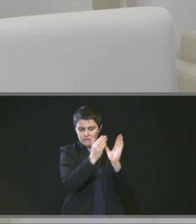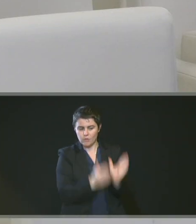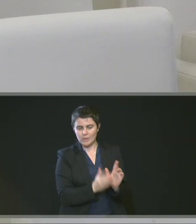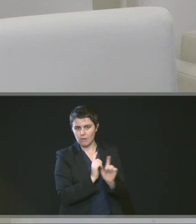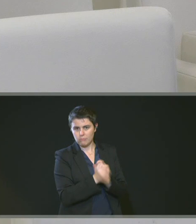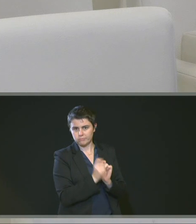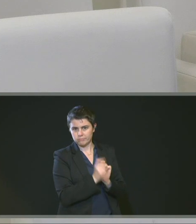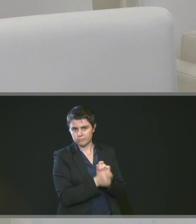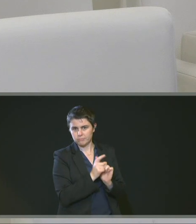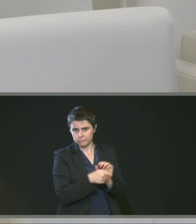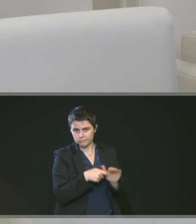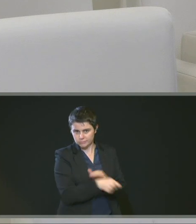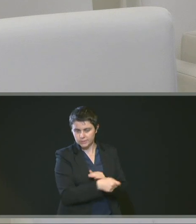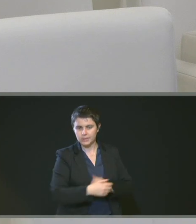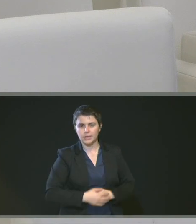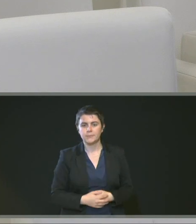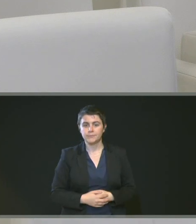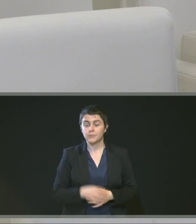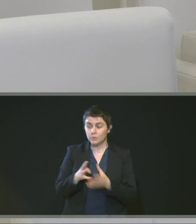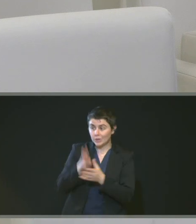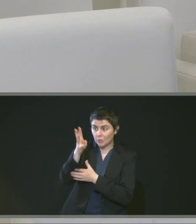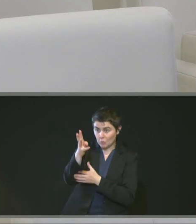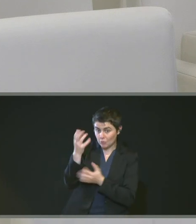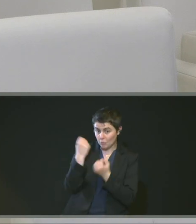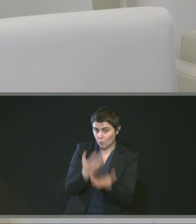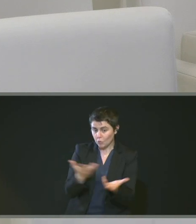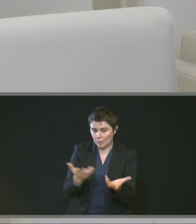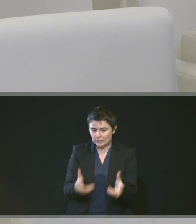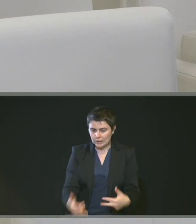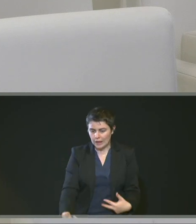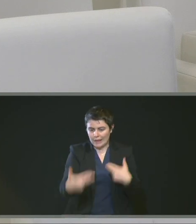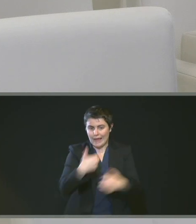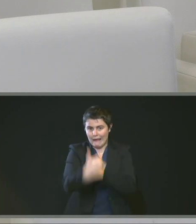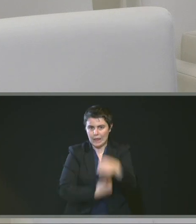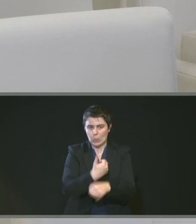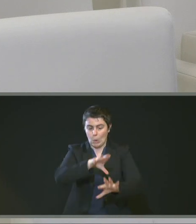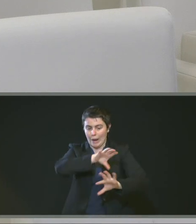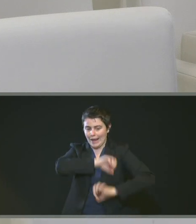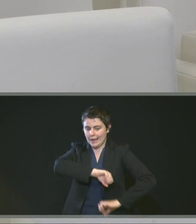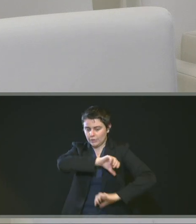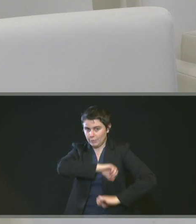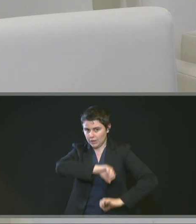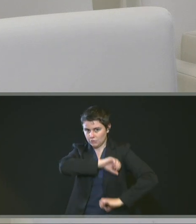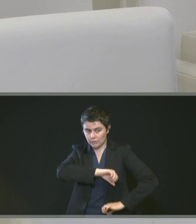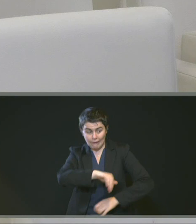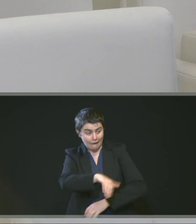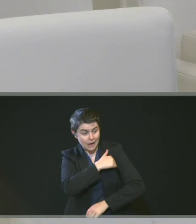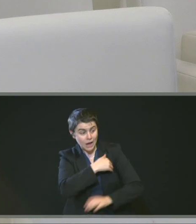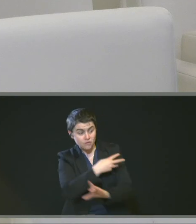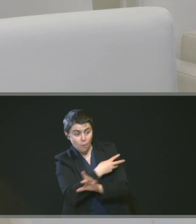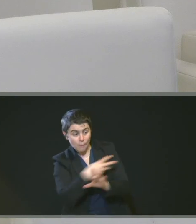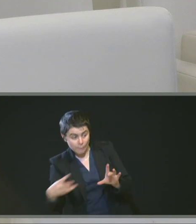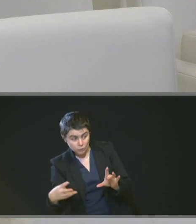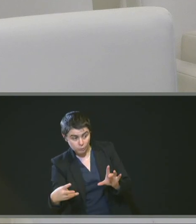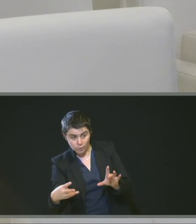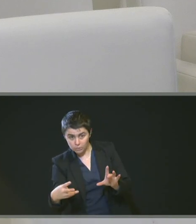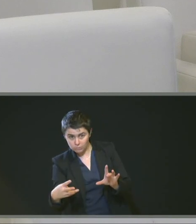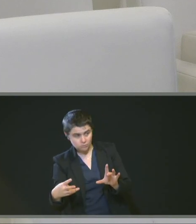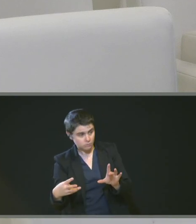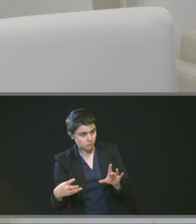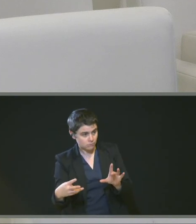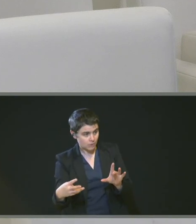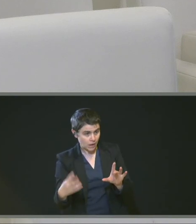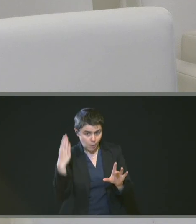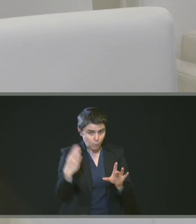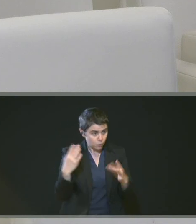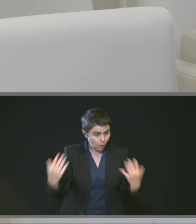libération propose, autorisé à titre expérimental pour une durée d'un an, le recours à des agents de la métropole pour assurer occasionnellement